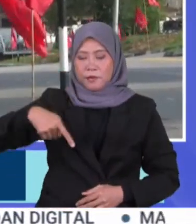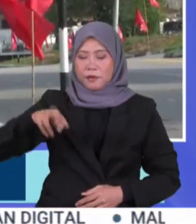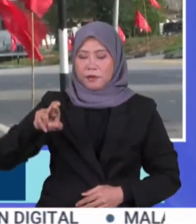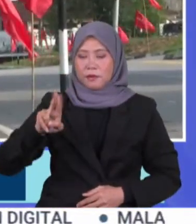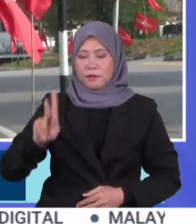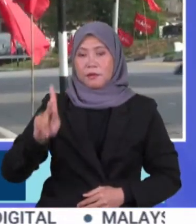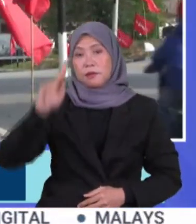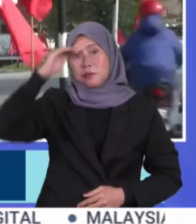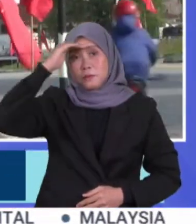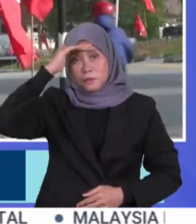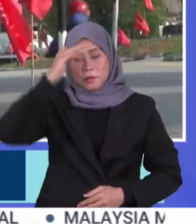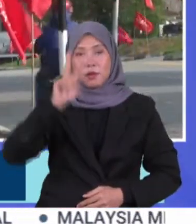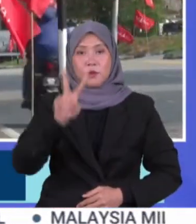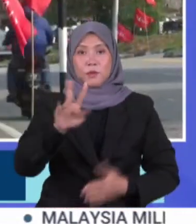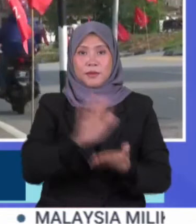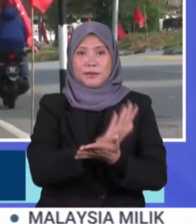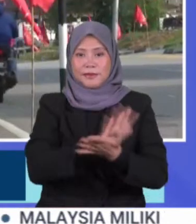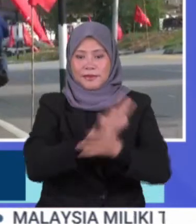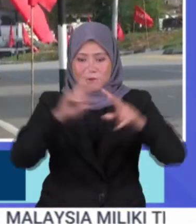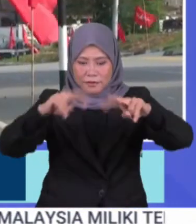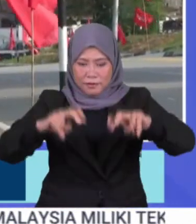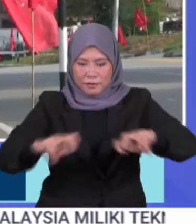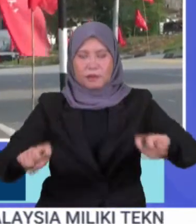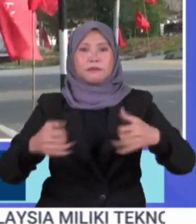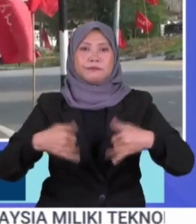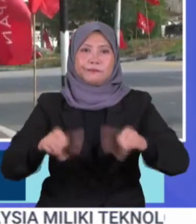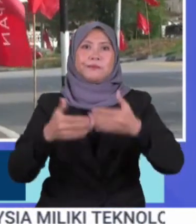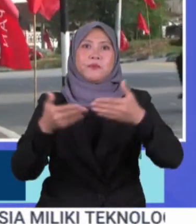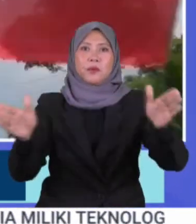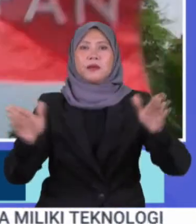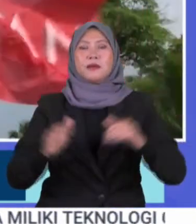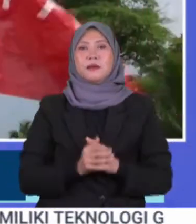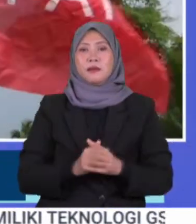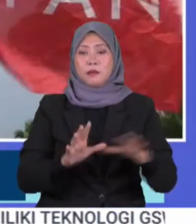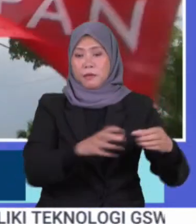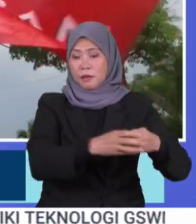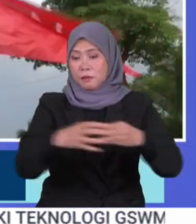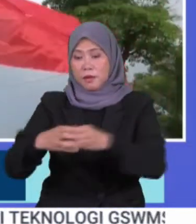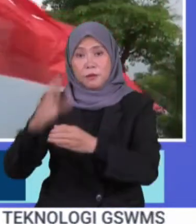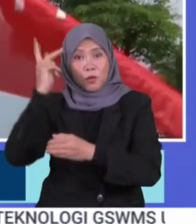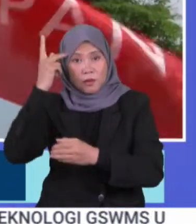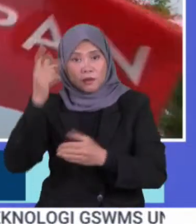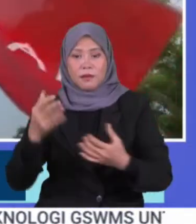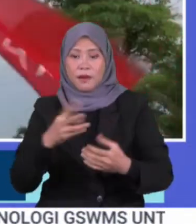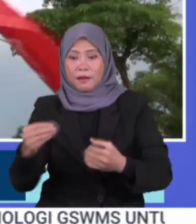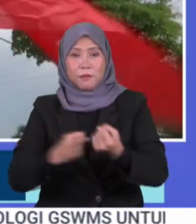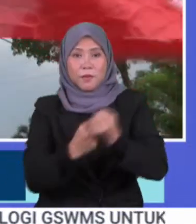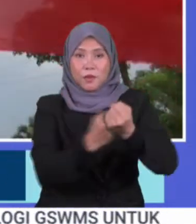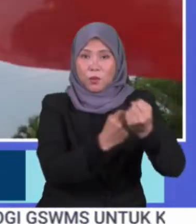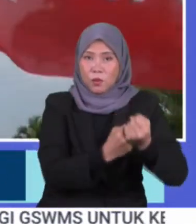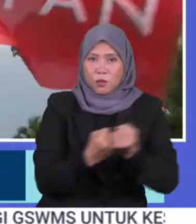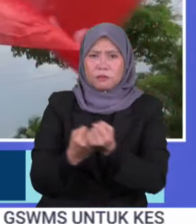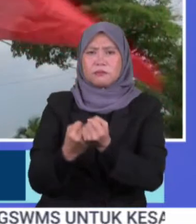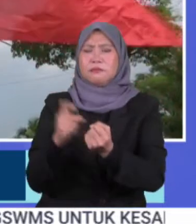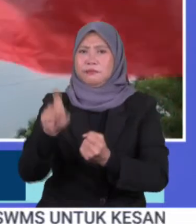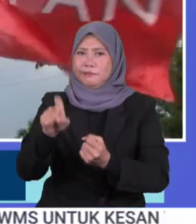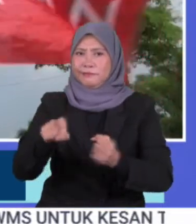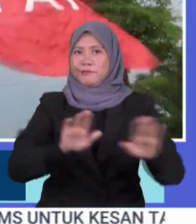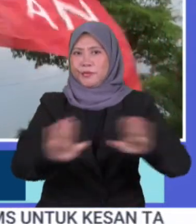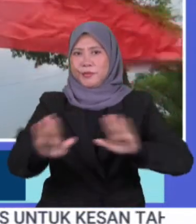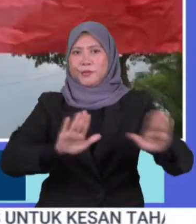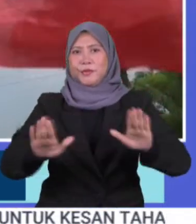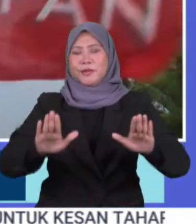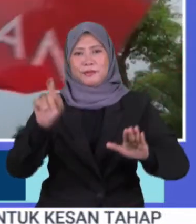Johor menyatakan, dua kertas siasatan turut dibuka Semua parti serta penyokong diingatkan sentiasa bertoleransi dan